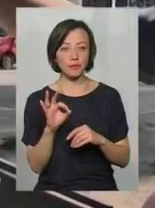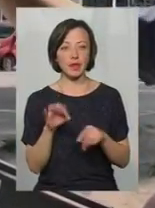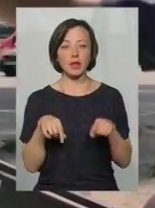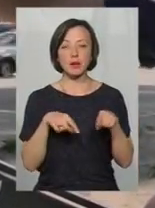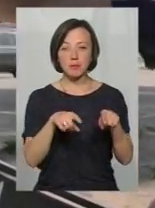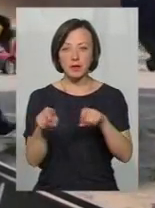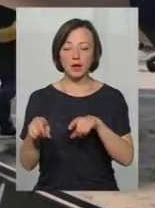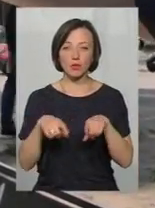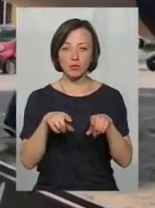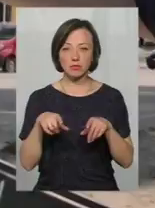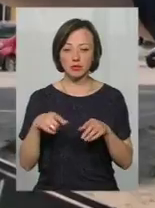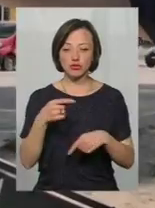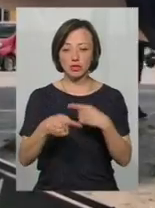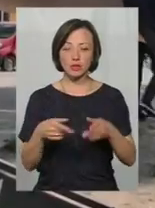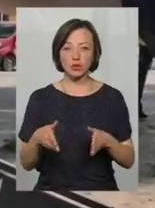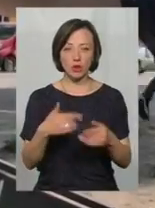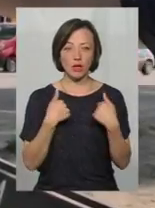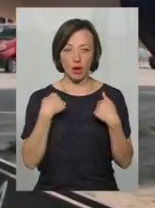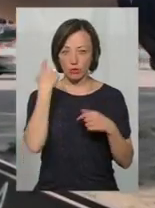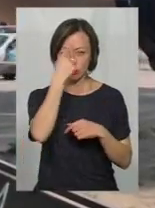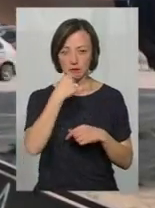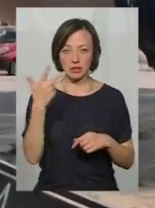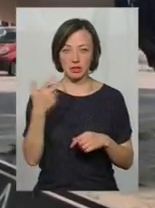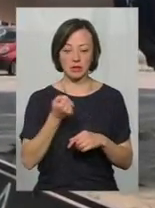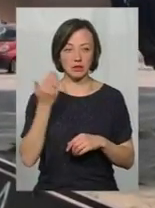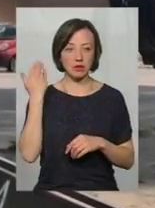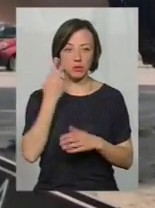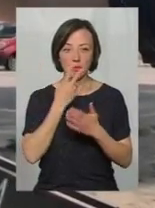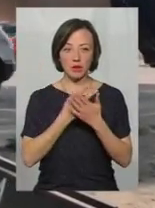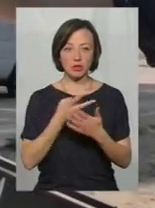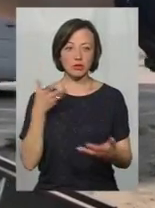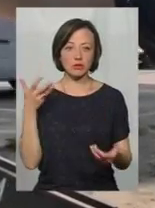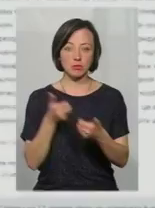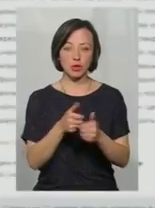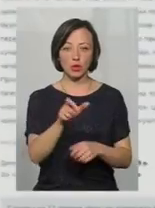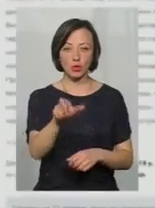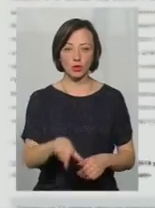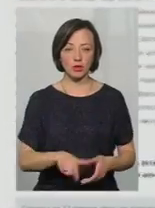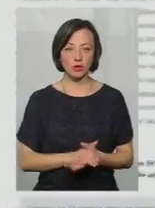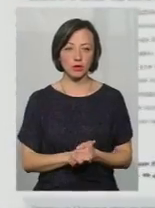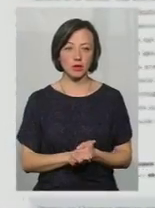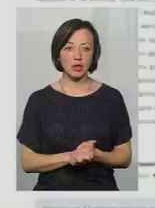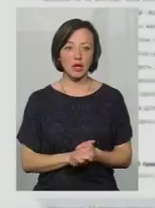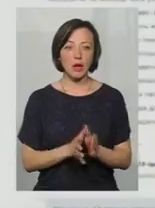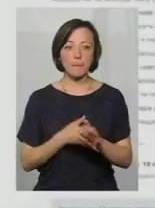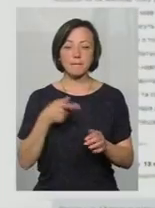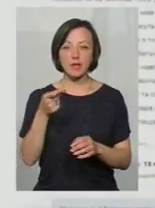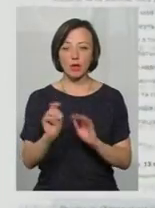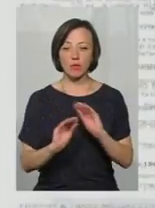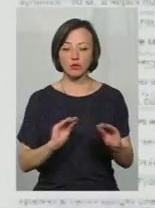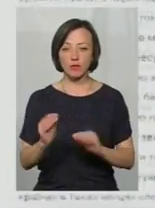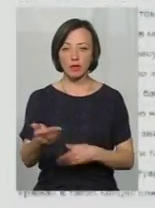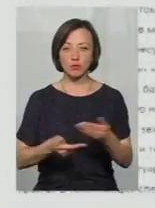бігають, бігають. І особисто я три неділя назад бачу, як тут збили людину. Петицію про облаштування пішохідного